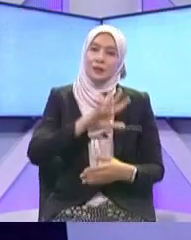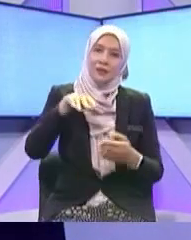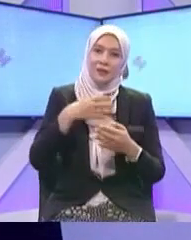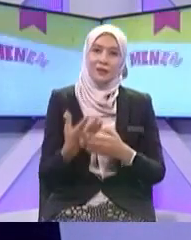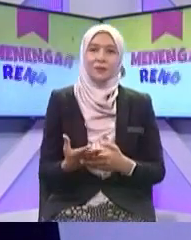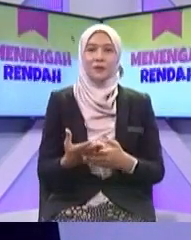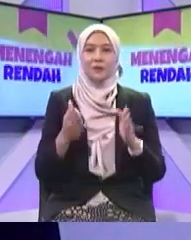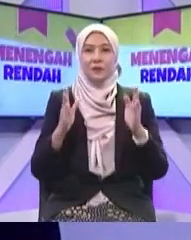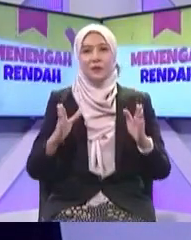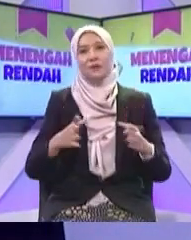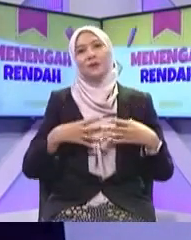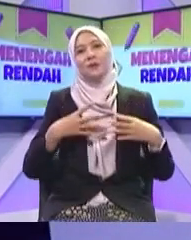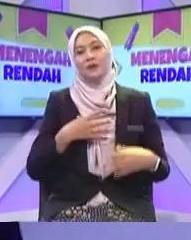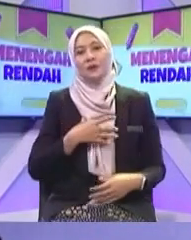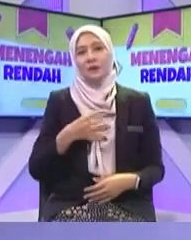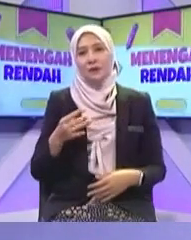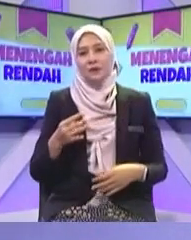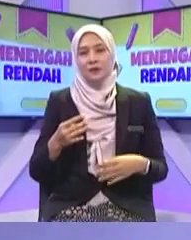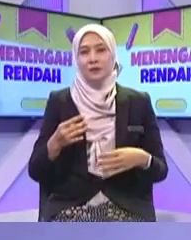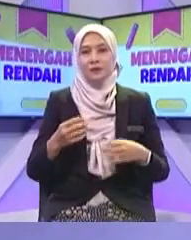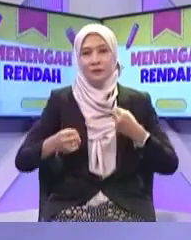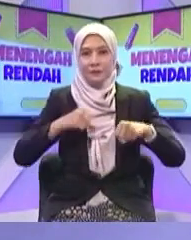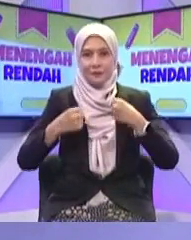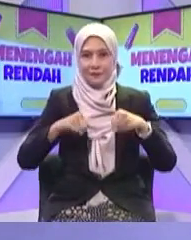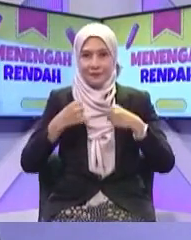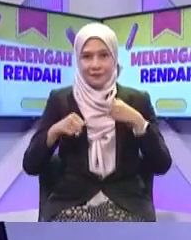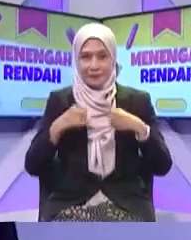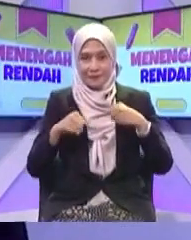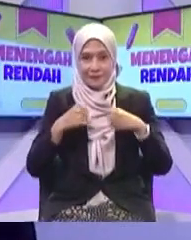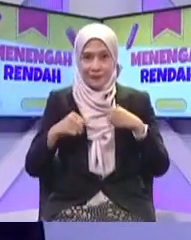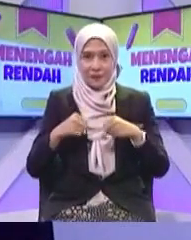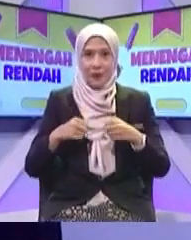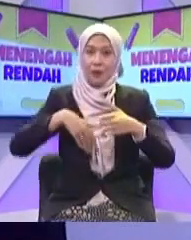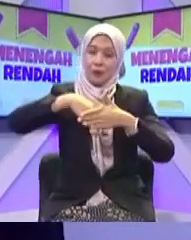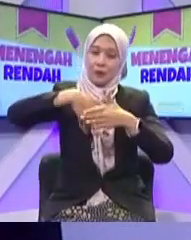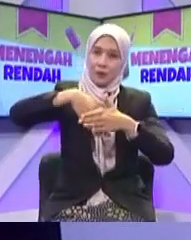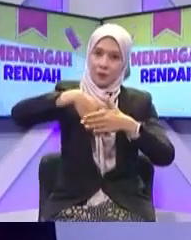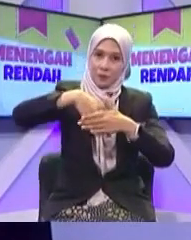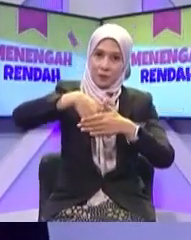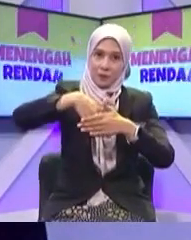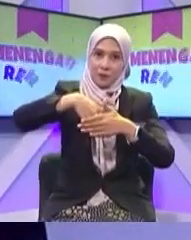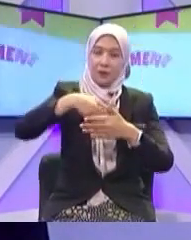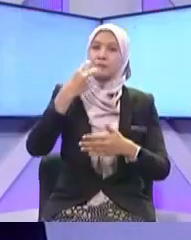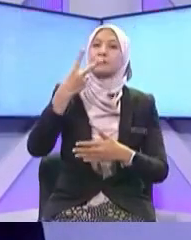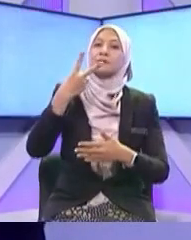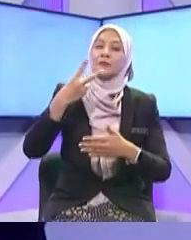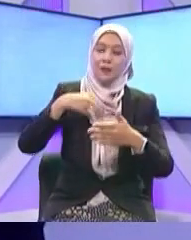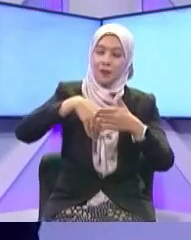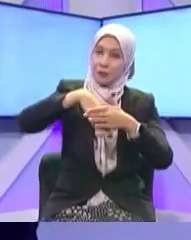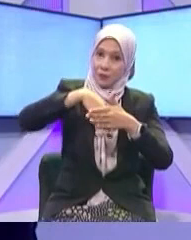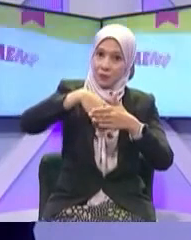Bola sepak Contohnya kan Takkan kita nak pergi Keluar negara kan Mungkin kita boleh Menyaksikan pelawanan Pasukan kegemaran kita